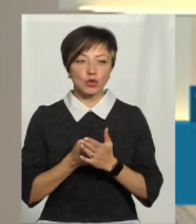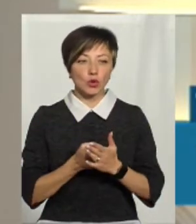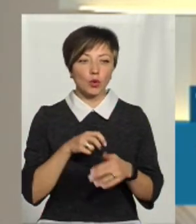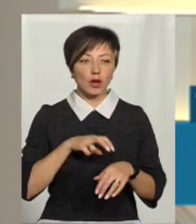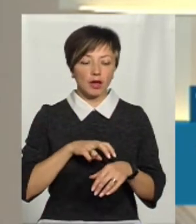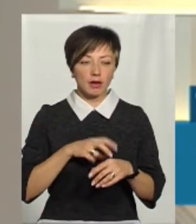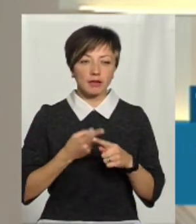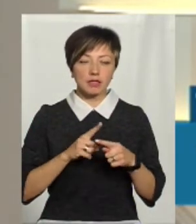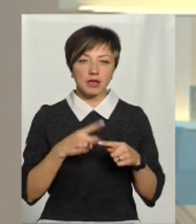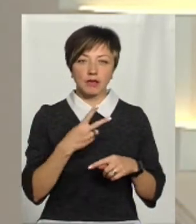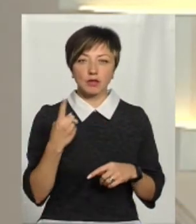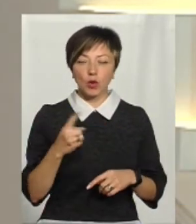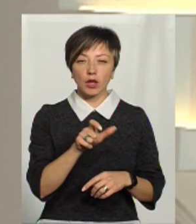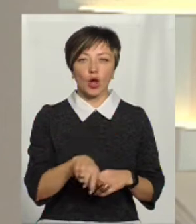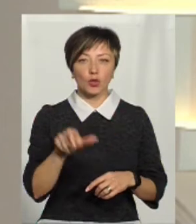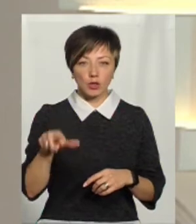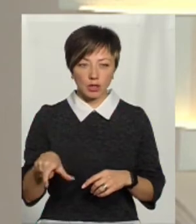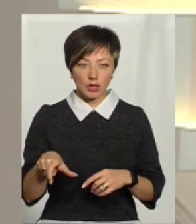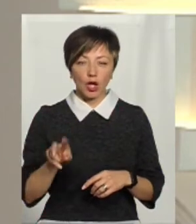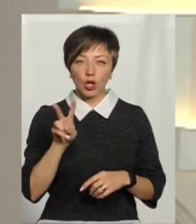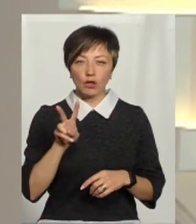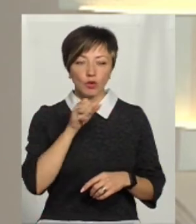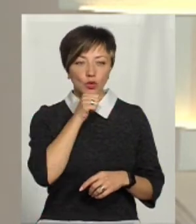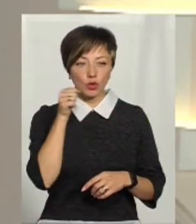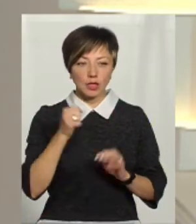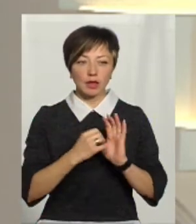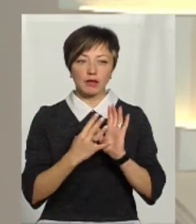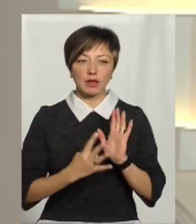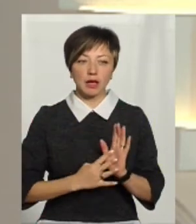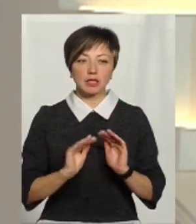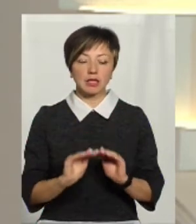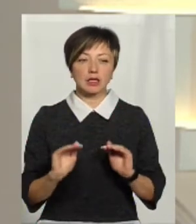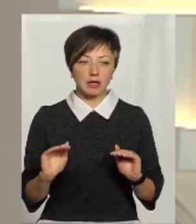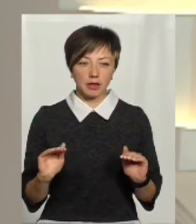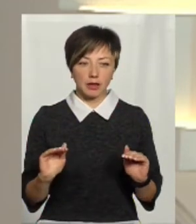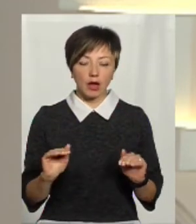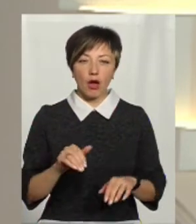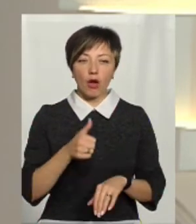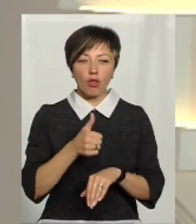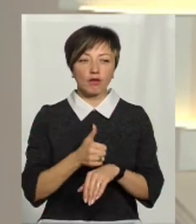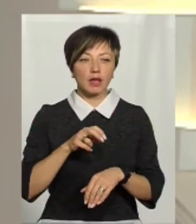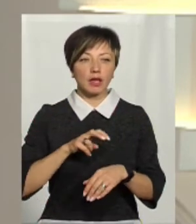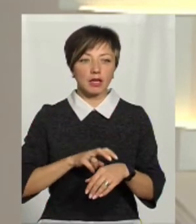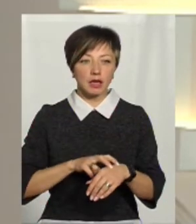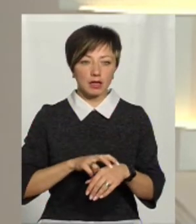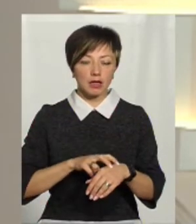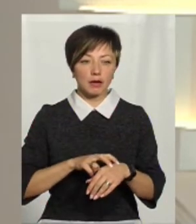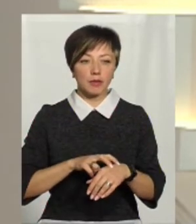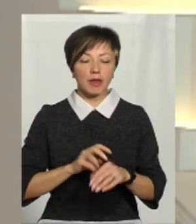лікарів. Це 21 людина, двоє дорослих та 19 дітей. Головна лікарка